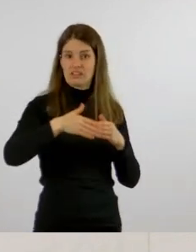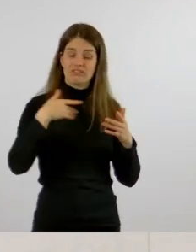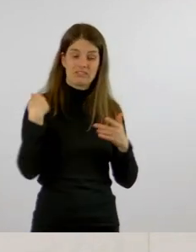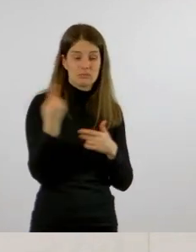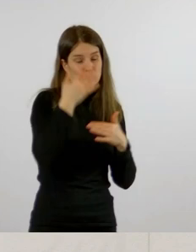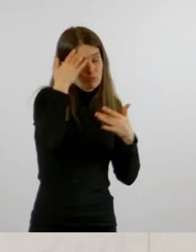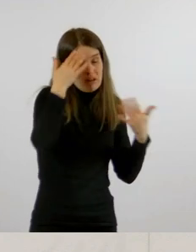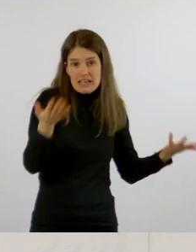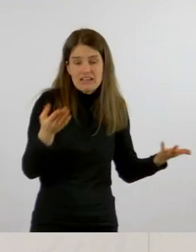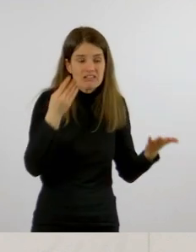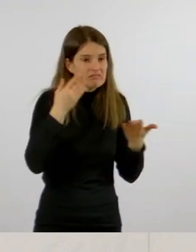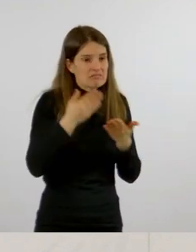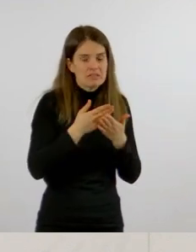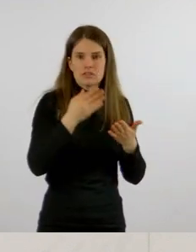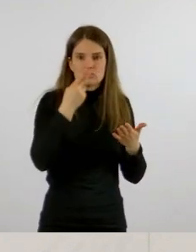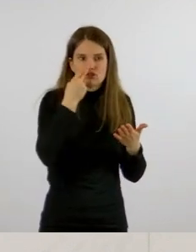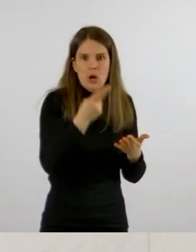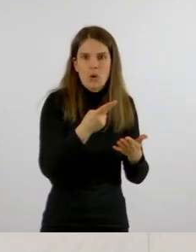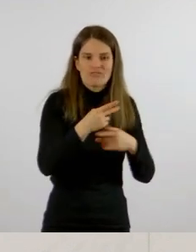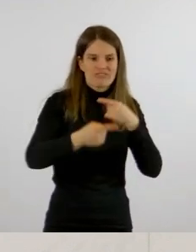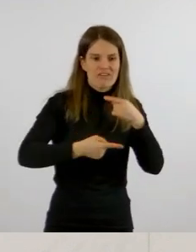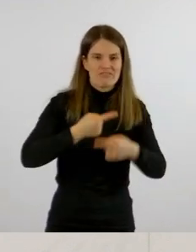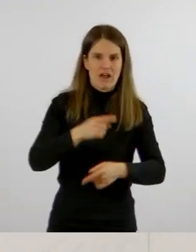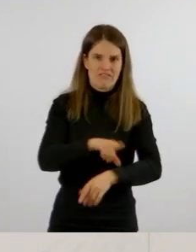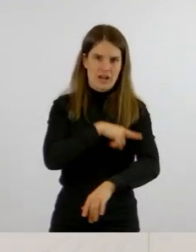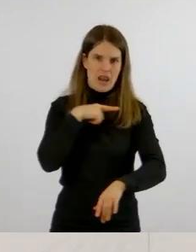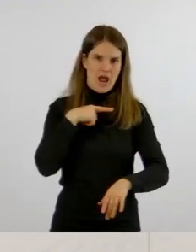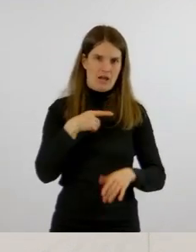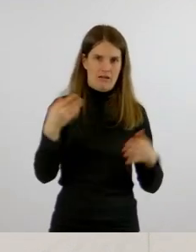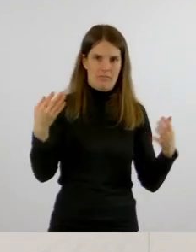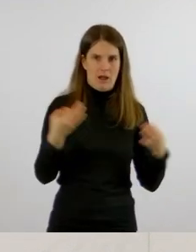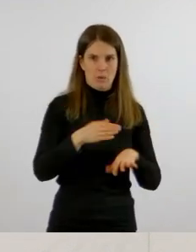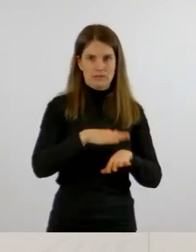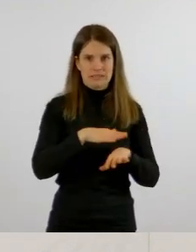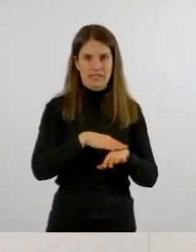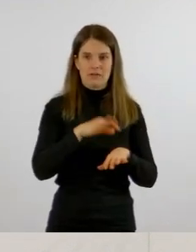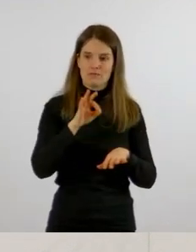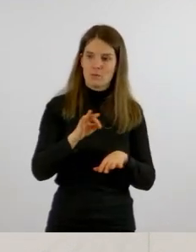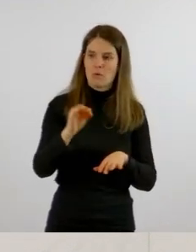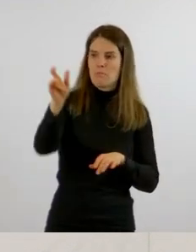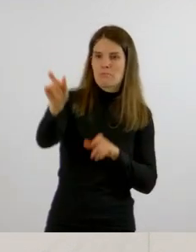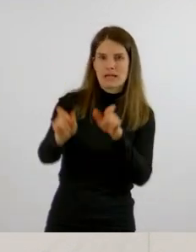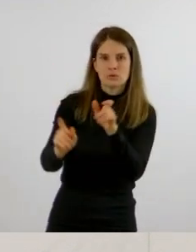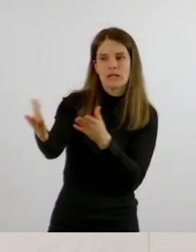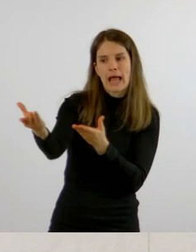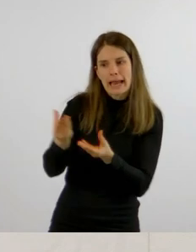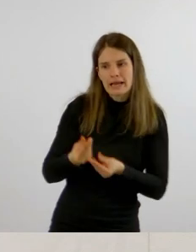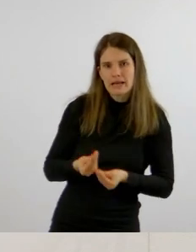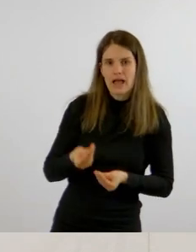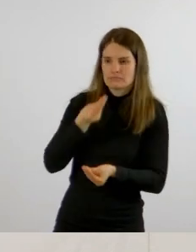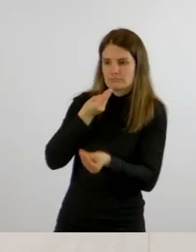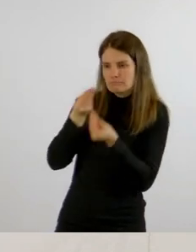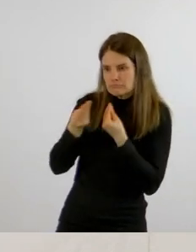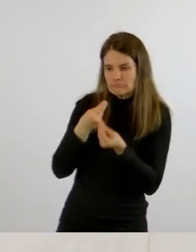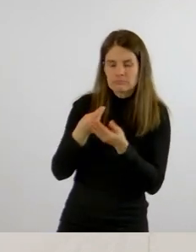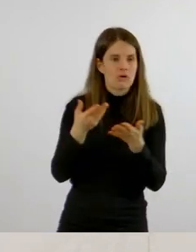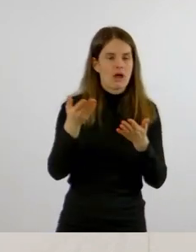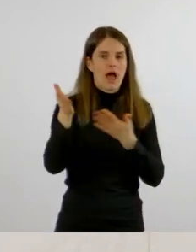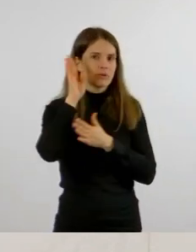die Verfahren überhaupt brauchen, um Personen anzuhören, Einrichtungen anzuhören,